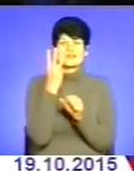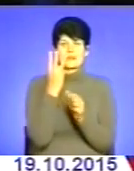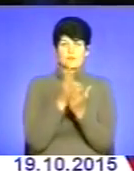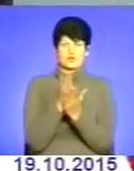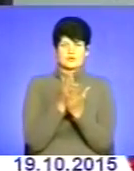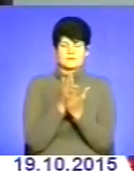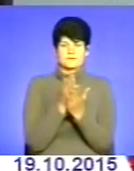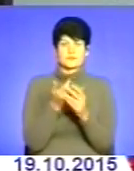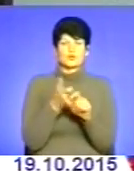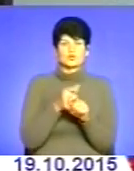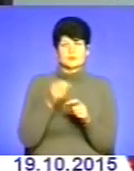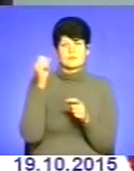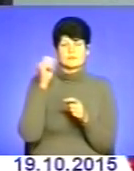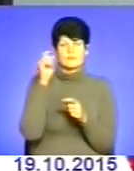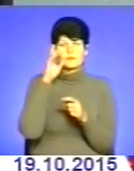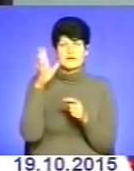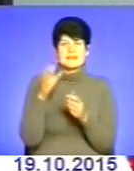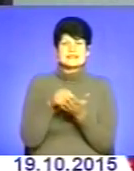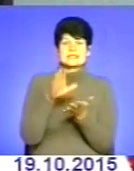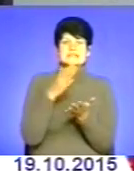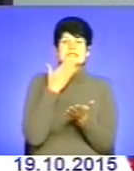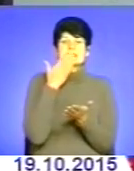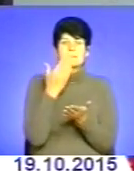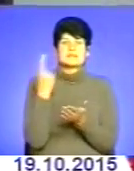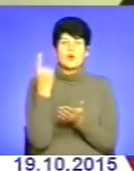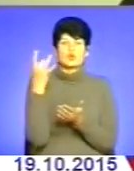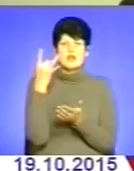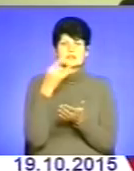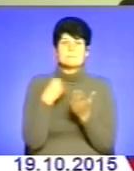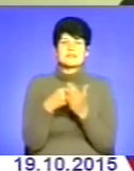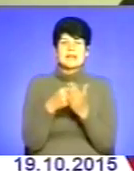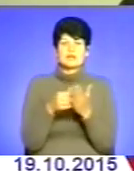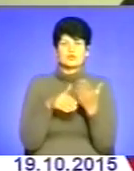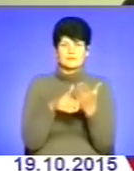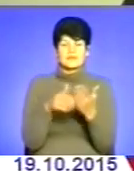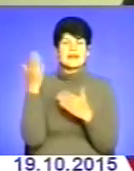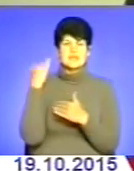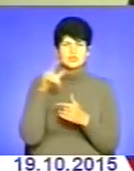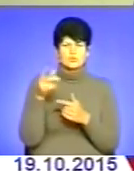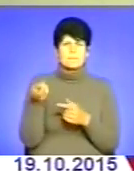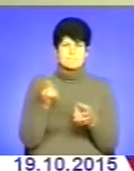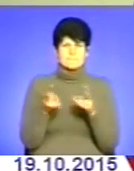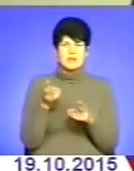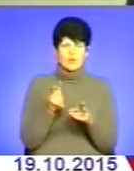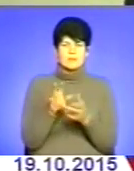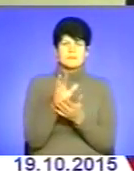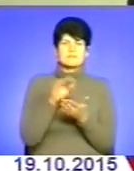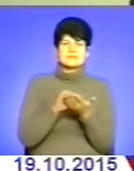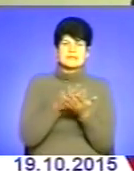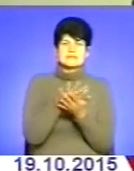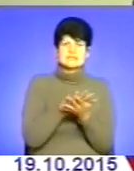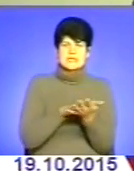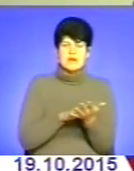Найпопулярніша – запит на одноразову матеріальну допомогу Раніше люди приходили, писали заяву Ця заява